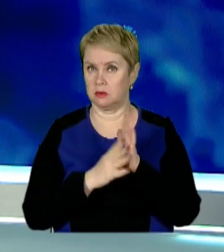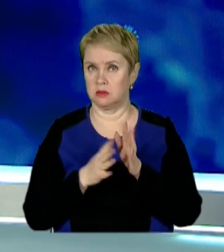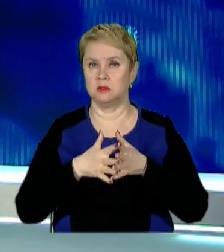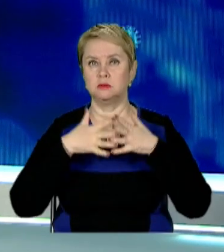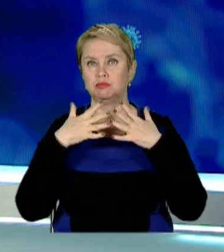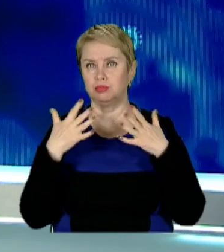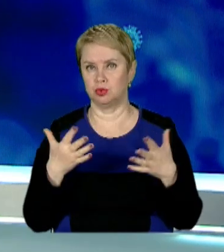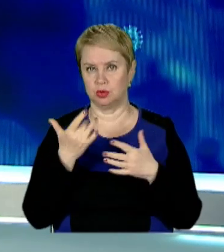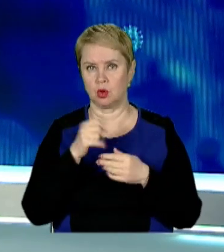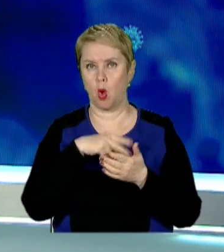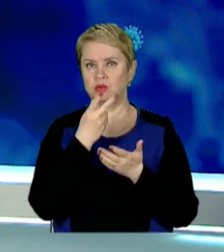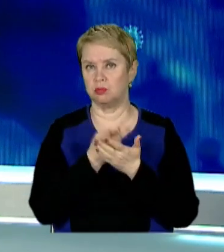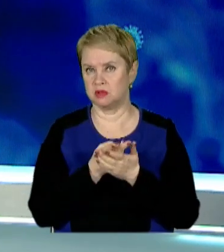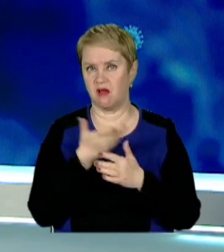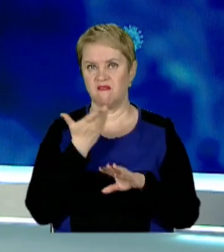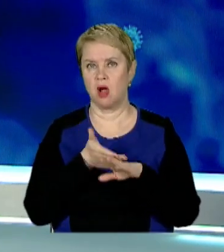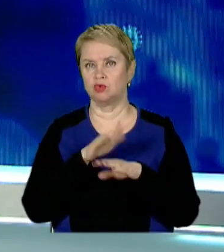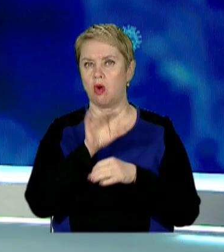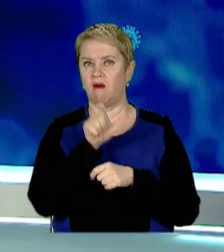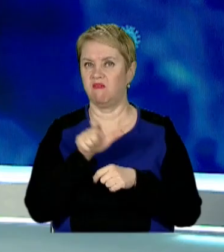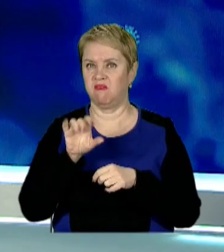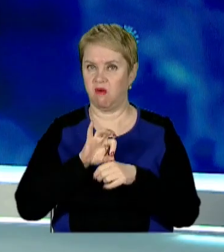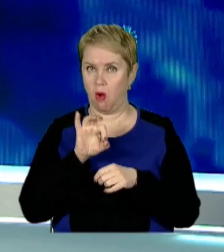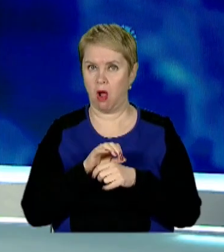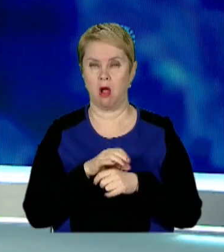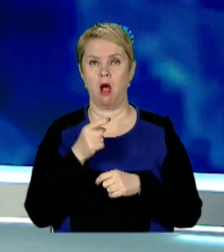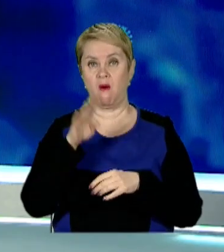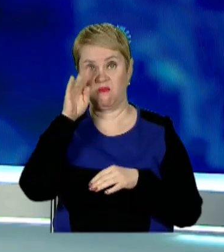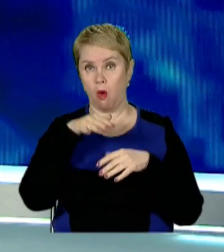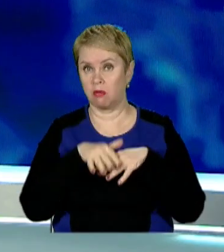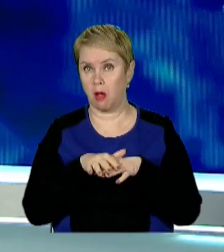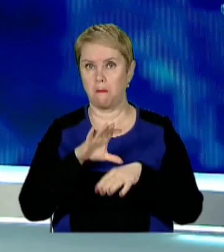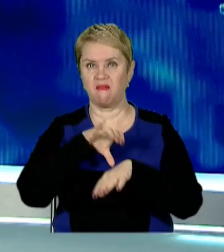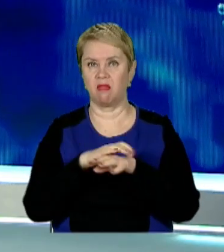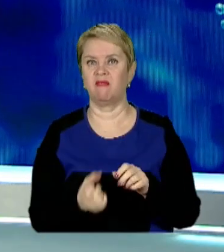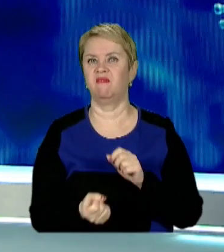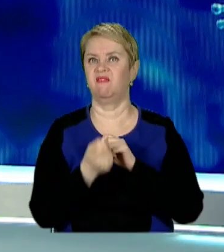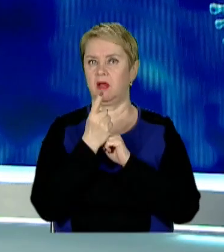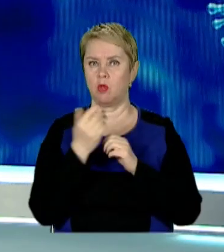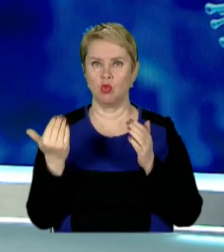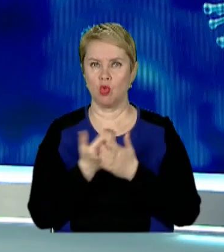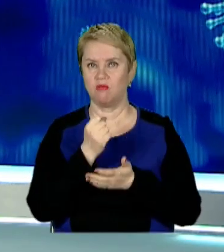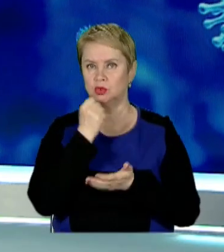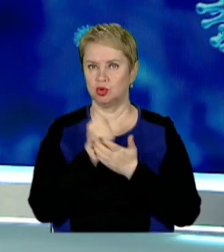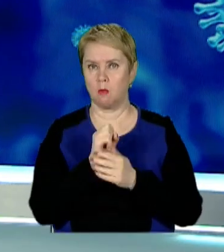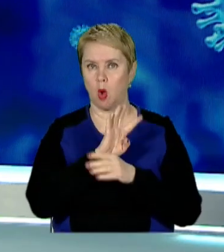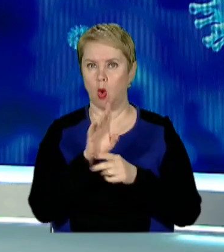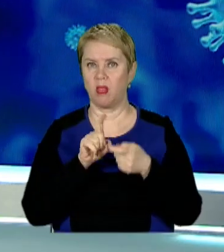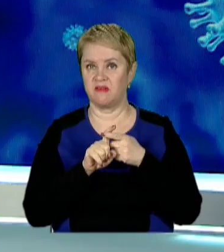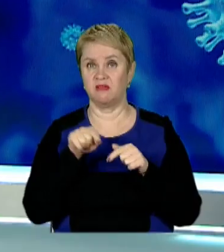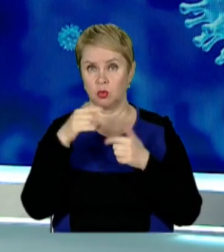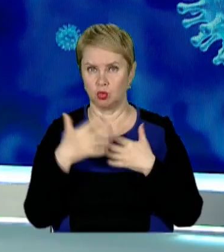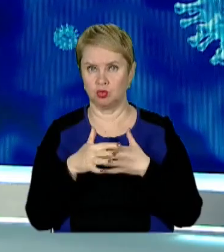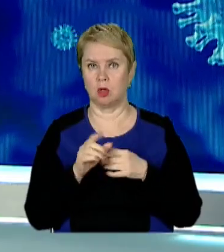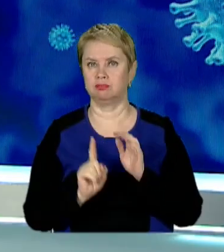Збільшилась і кількість госпіталізацій важкохворих. А у «Стічних водах» у Павлограді виявили новий штам коронавірусу. Він